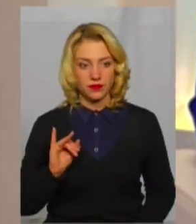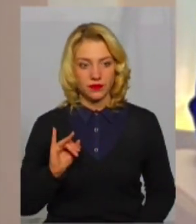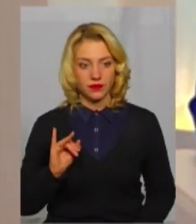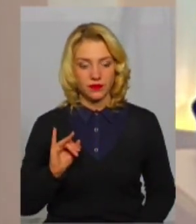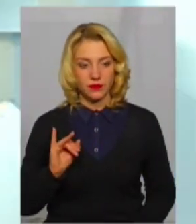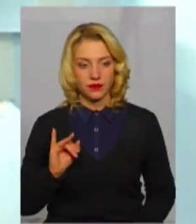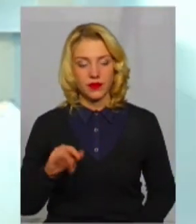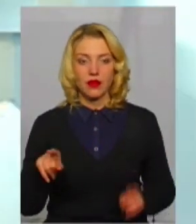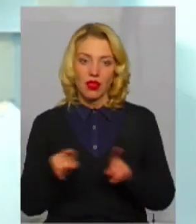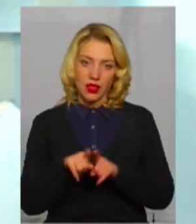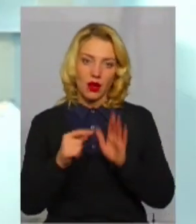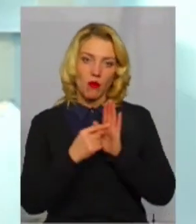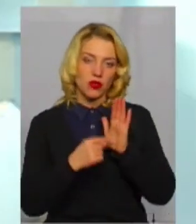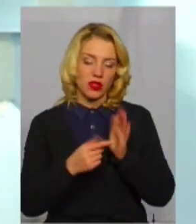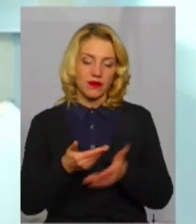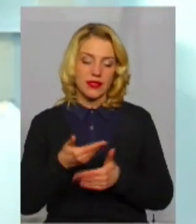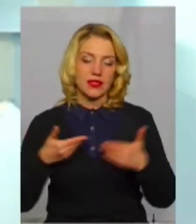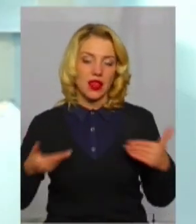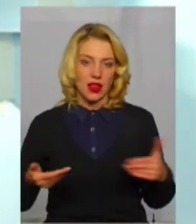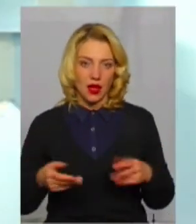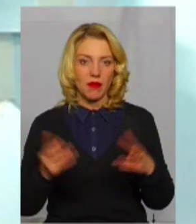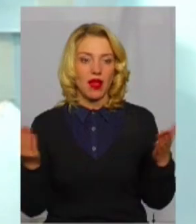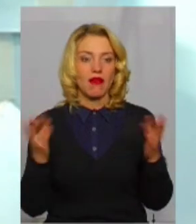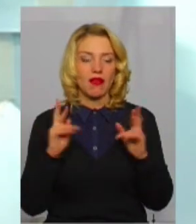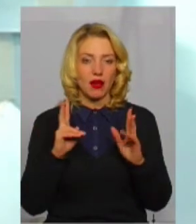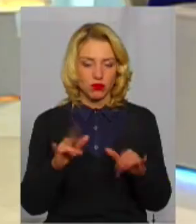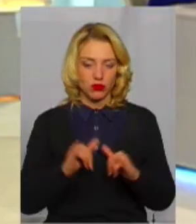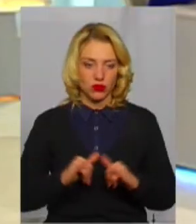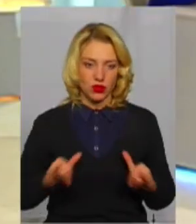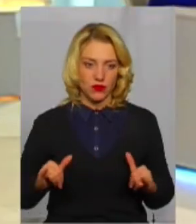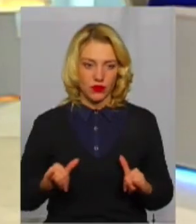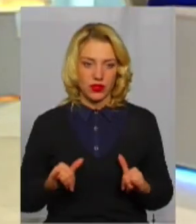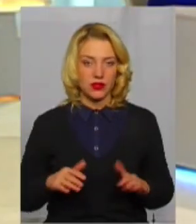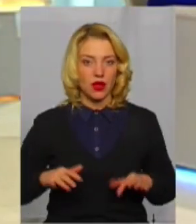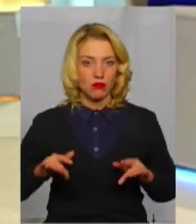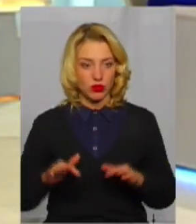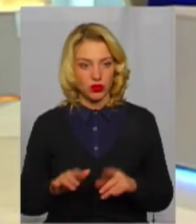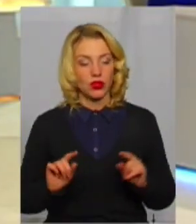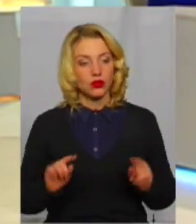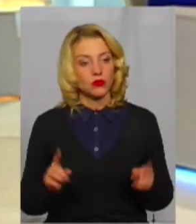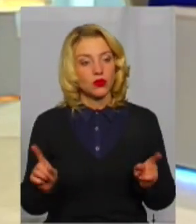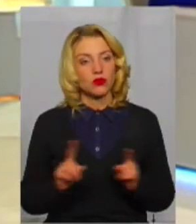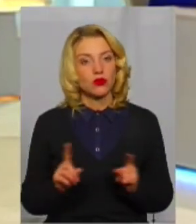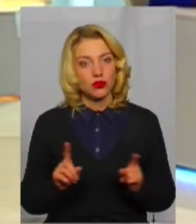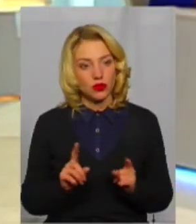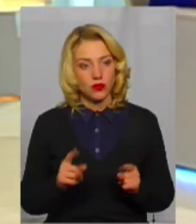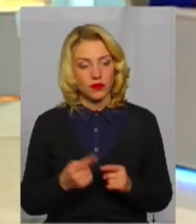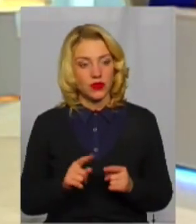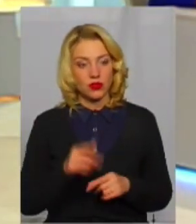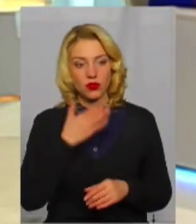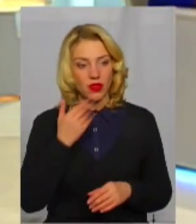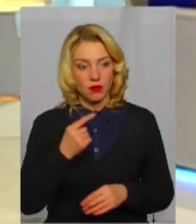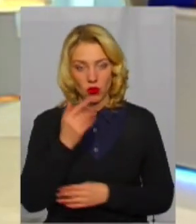так поділився з нами, яким чином будуть розвиватися події, тому, що те, що не